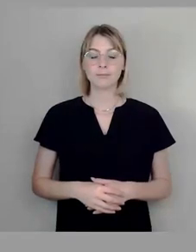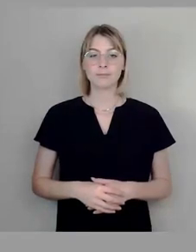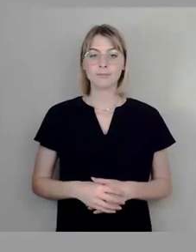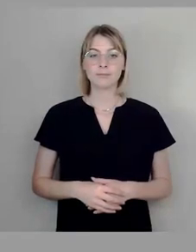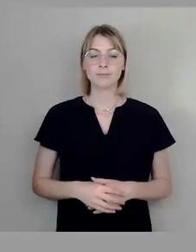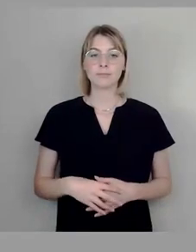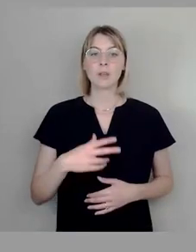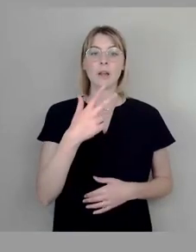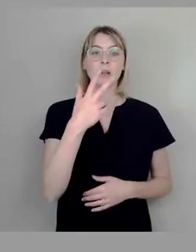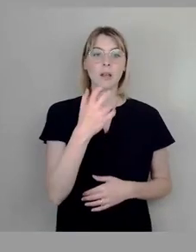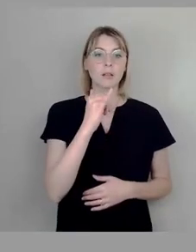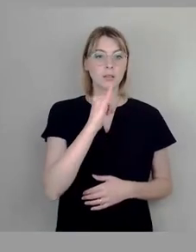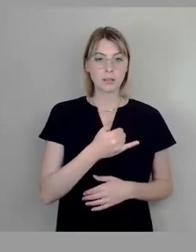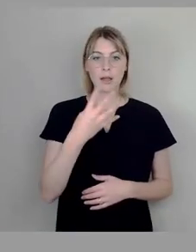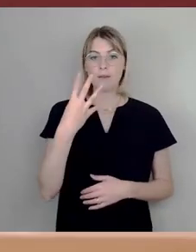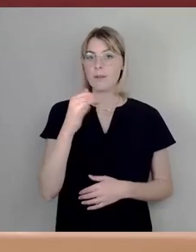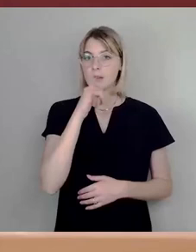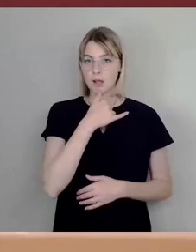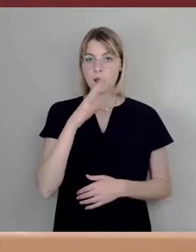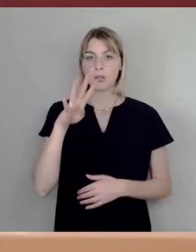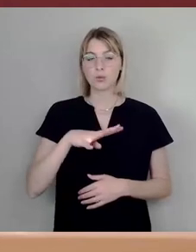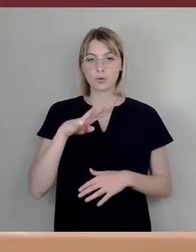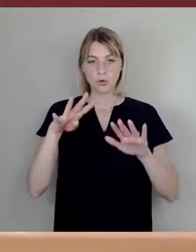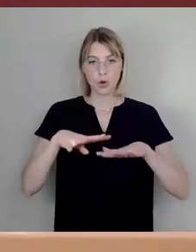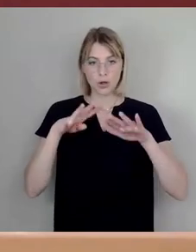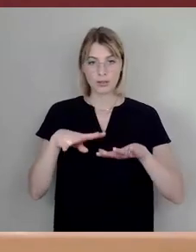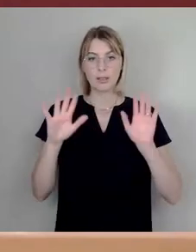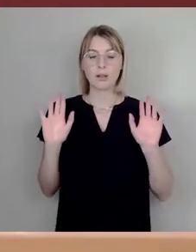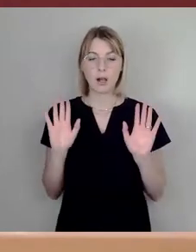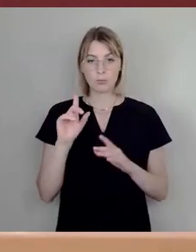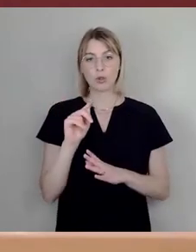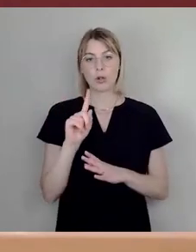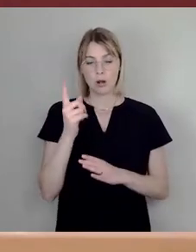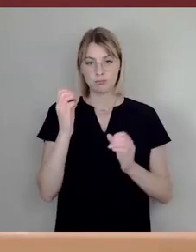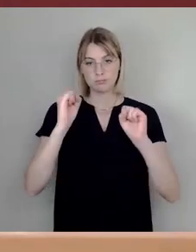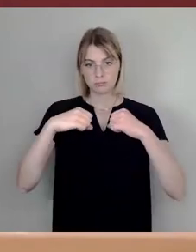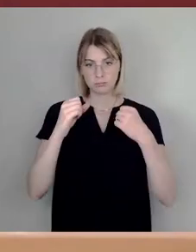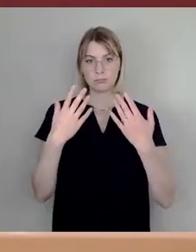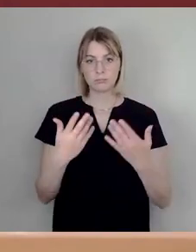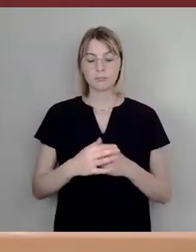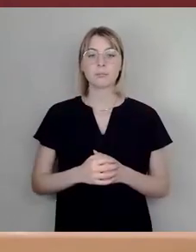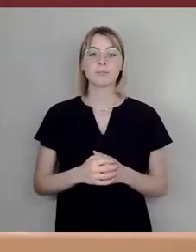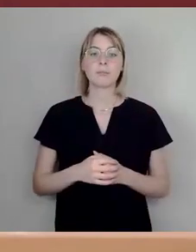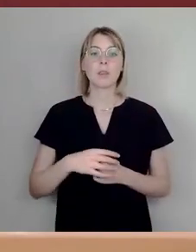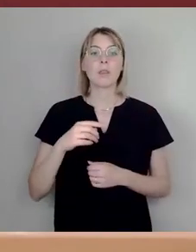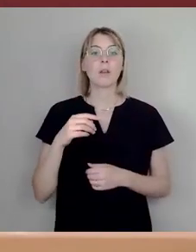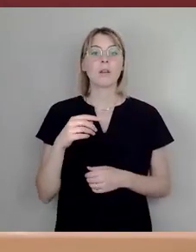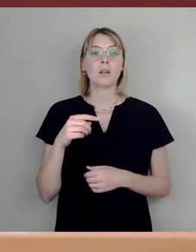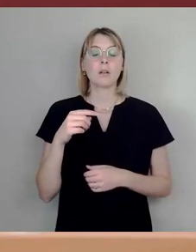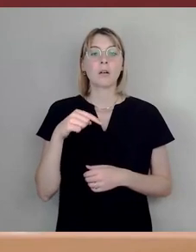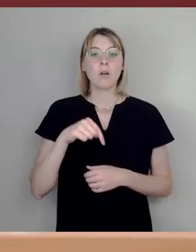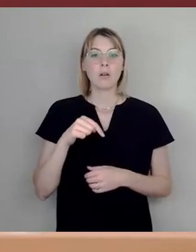30 Ja, vier Nein, 19 Enthaltungen. Damit auch so stattgegeben. Also, wer jetzt unser Start in den heutigen Tag in der Reihenfolge 27